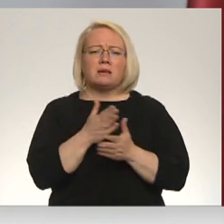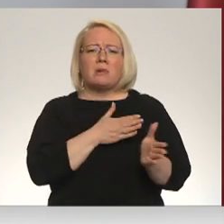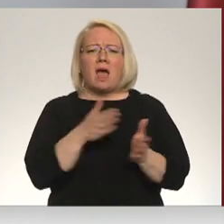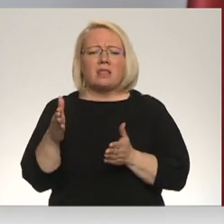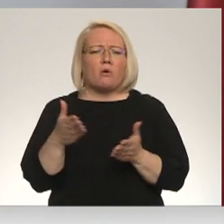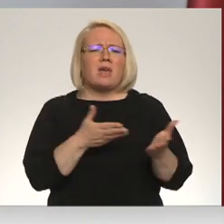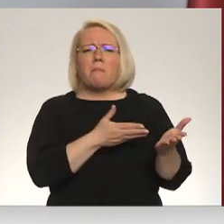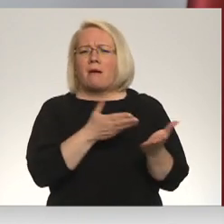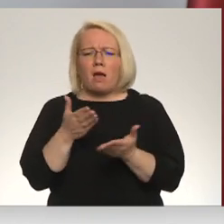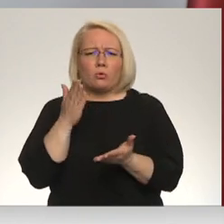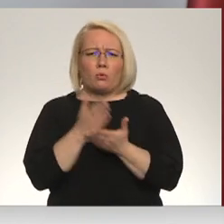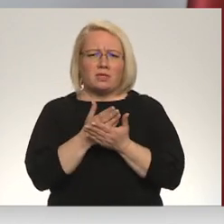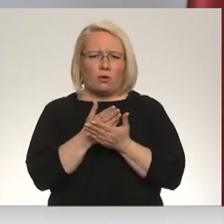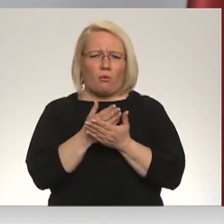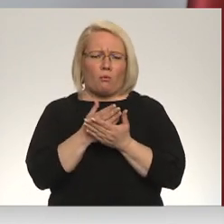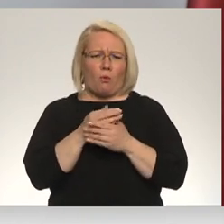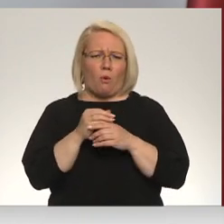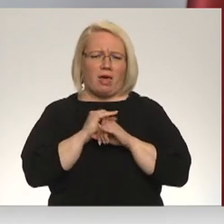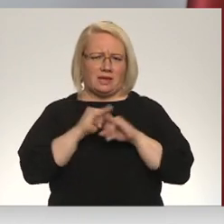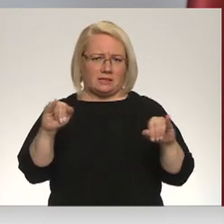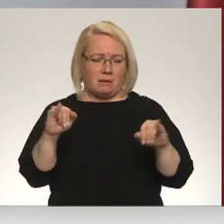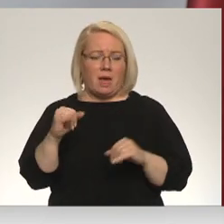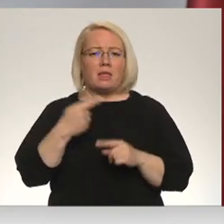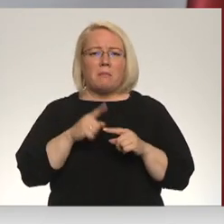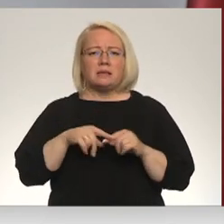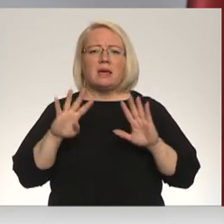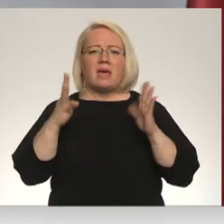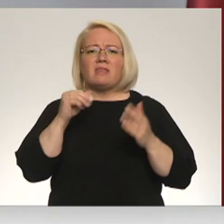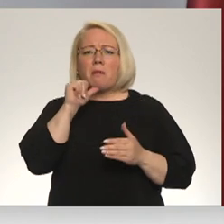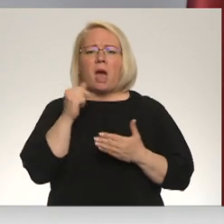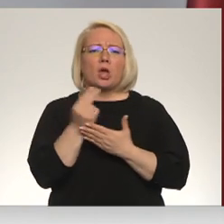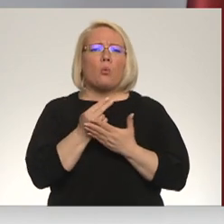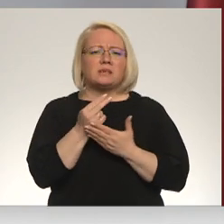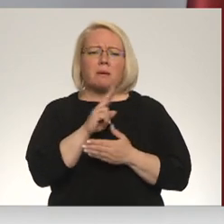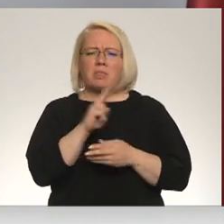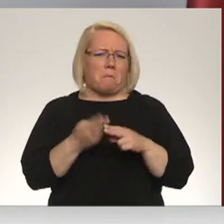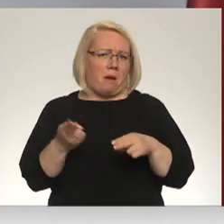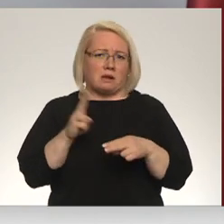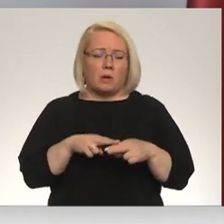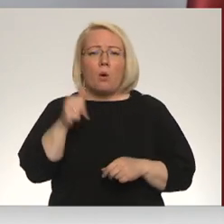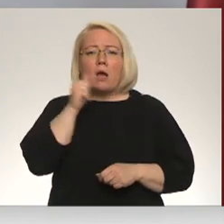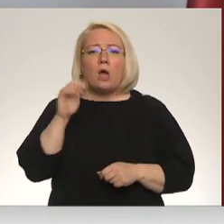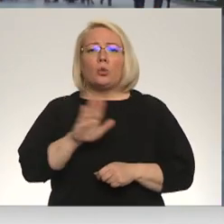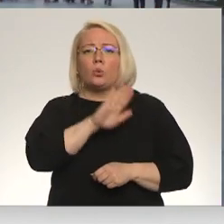jeb kādas cenārija attīstībai. Tāpēc es 9. maija nozīmu nepārspīlētu, jo katru dienu jebkas var mainīties.